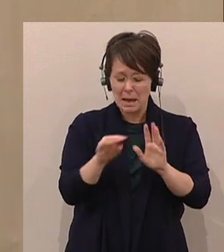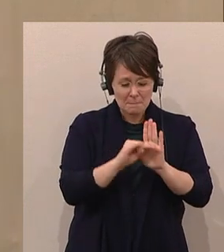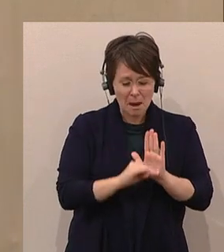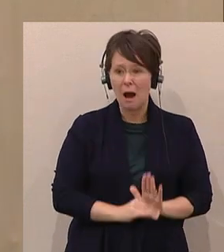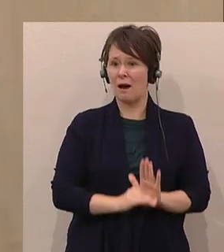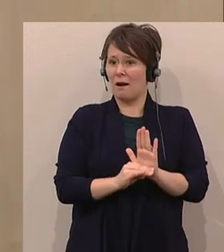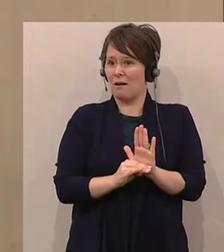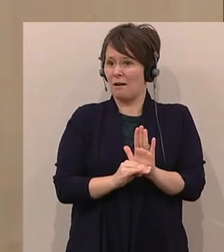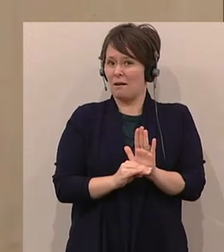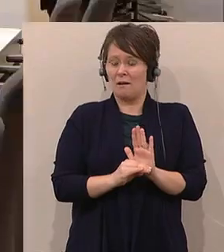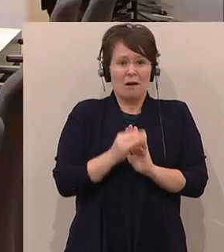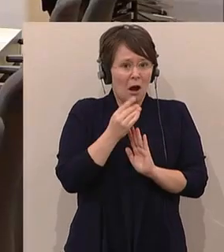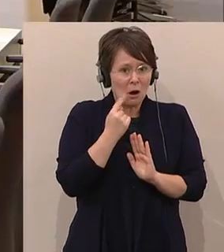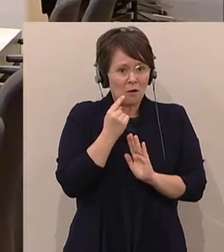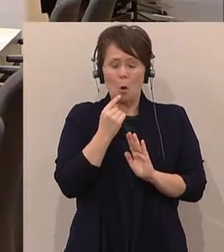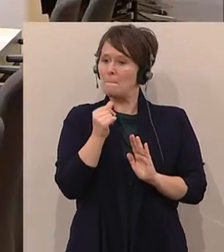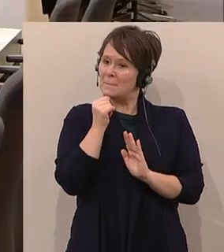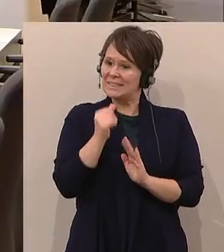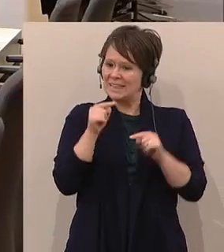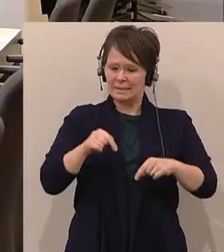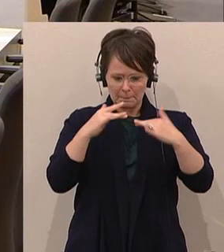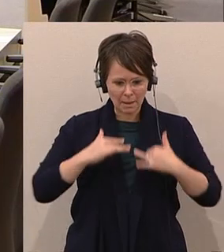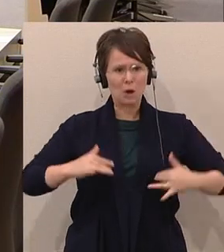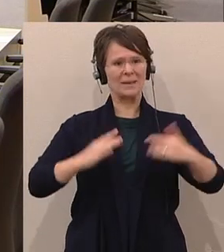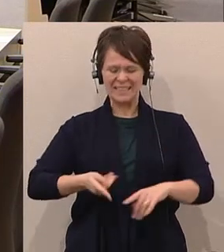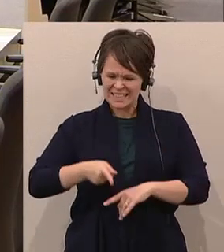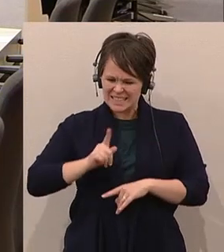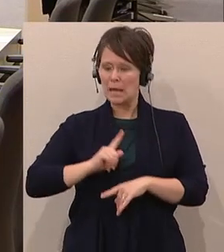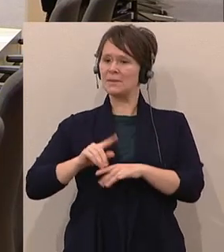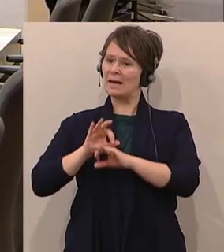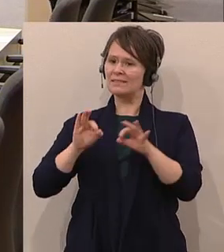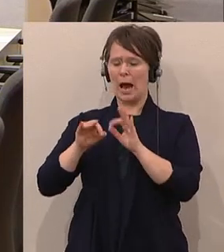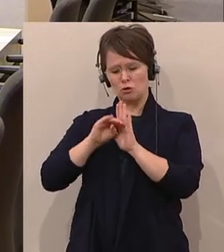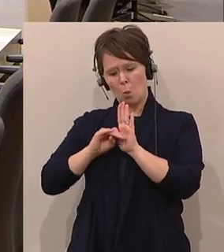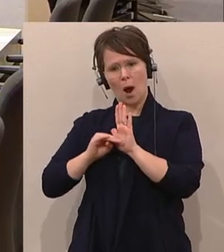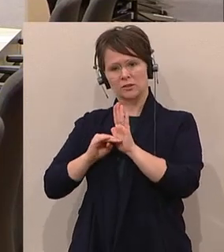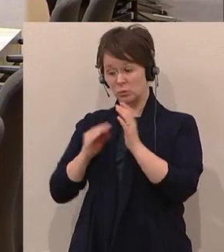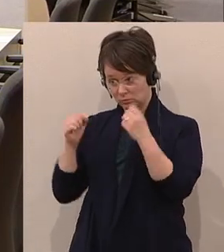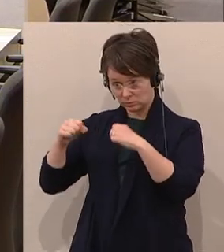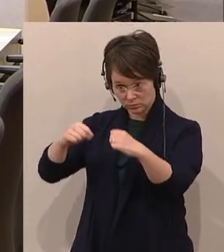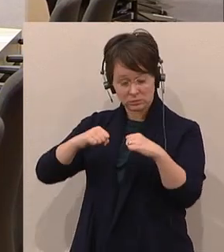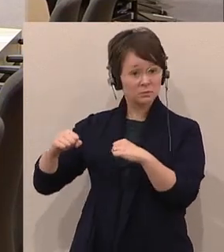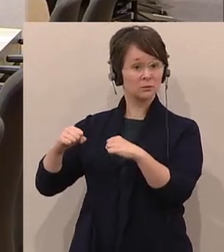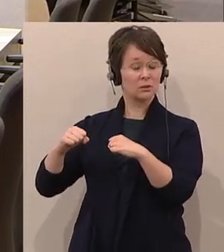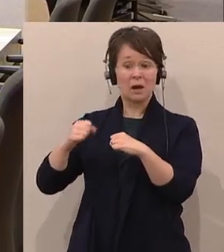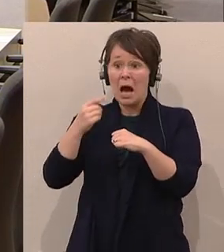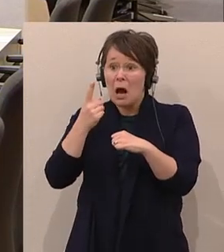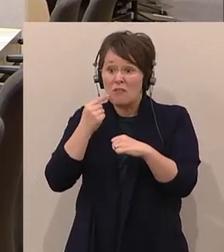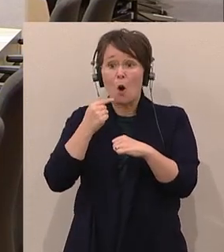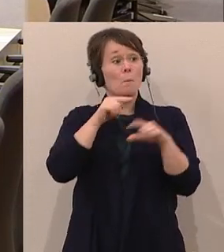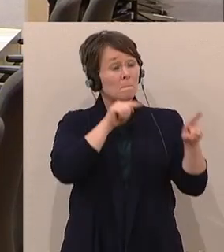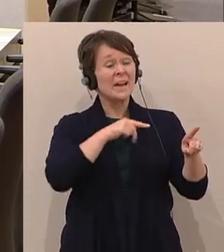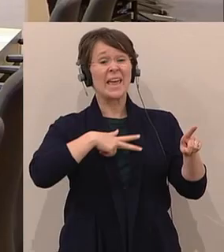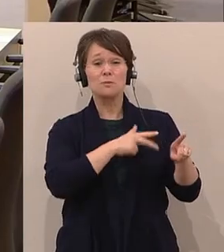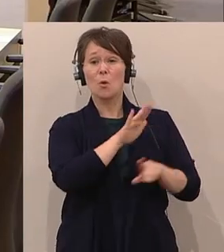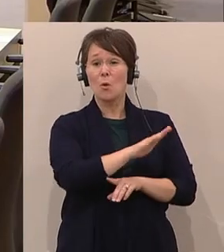so diskutieren, wie das Parlament selbst seine Tagesordnung festgelegt hat, sondern müssen uns aus der Parteizentrale